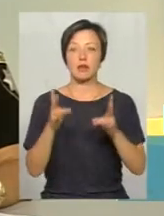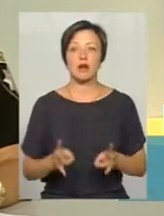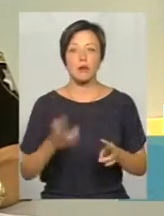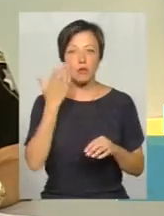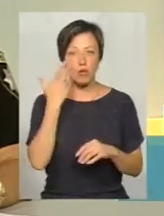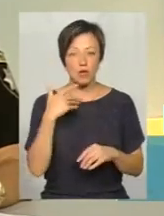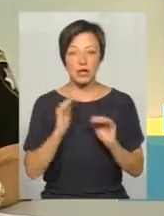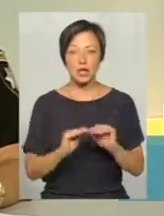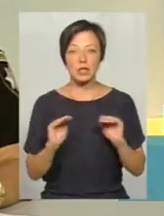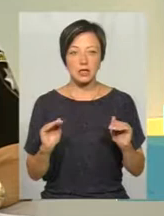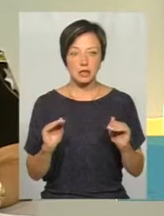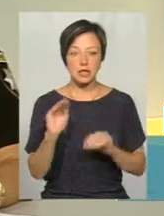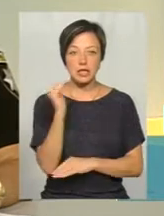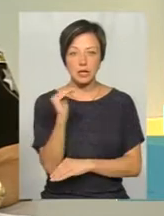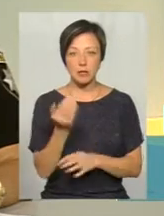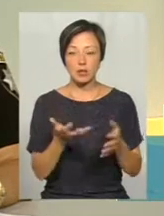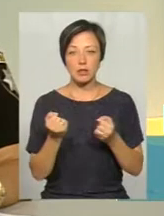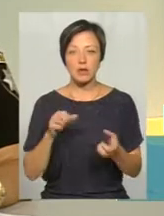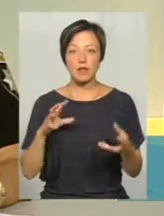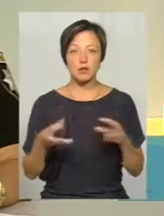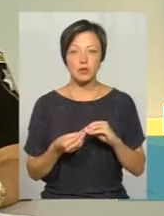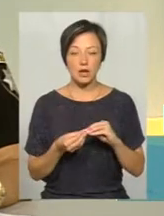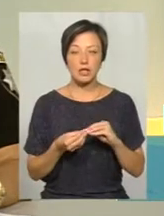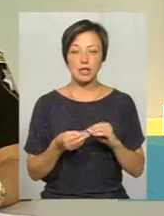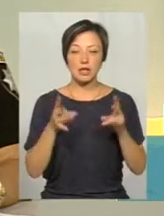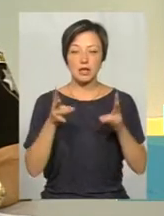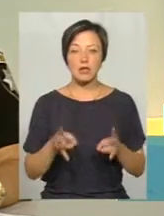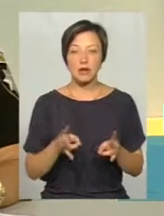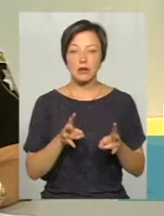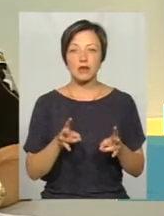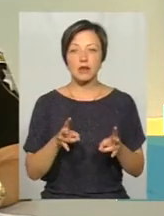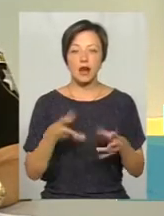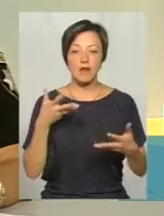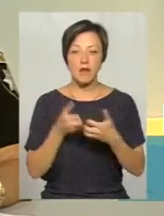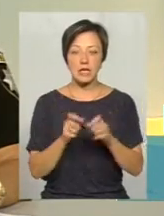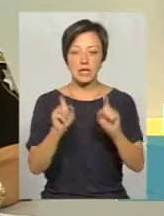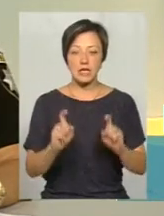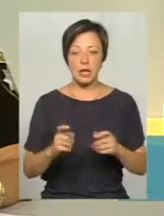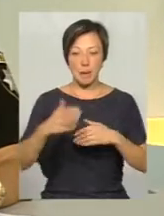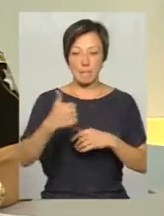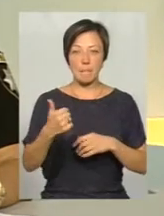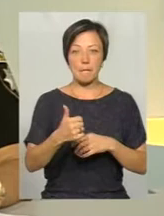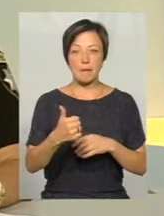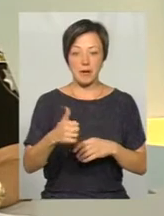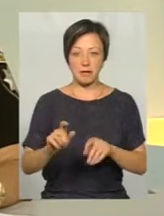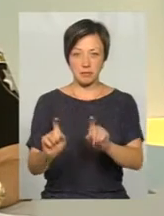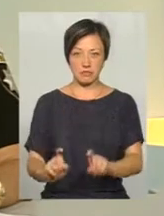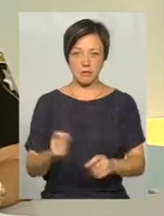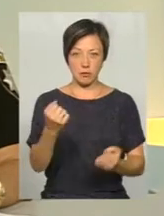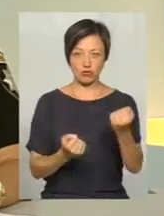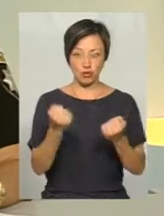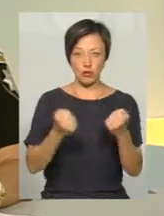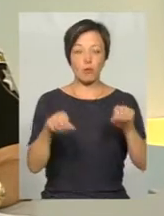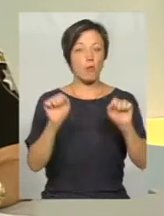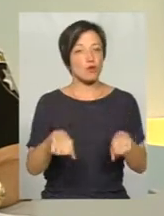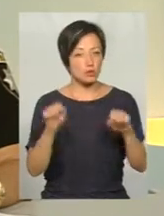дитина отримала наслідок травму внаслідок ТТП, коли вона сиділа на передньому сидінні цієї машини. Тобто,